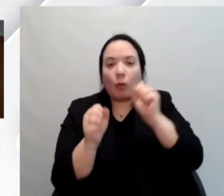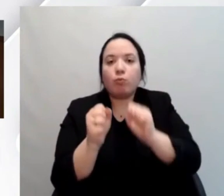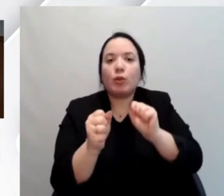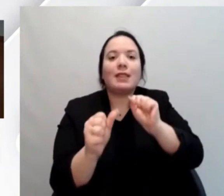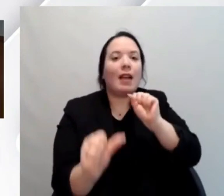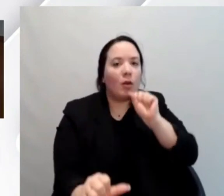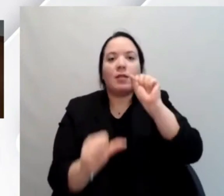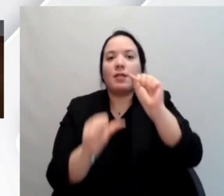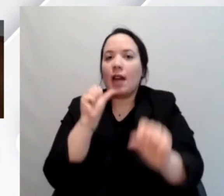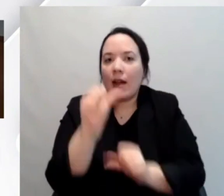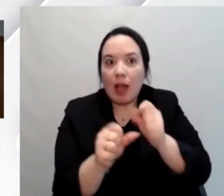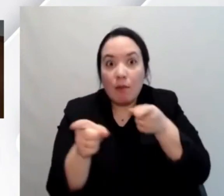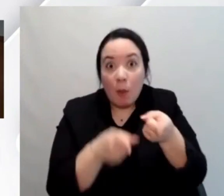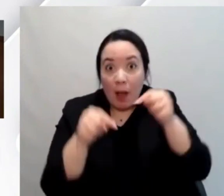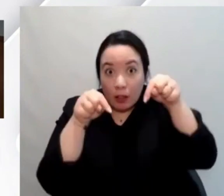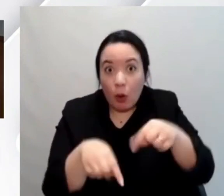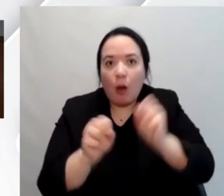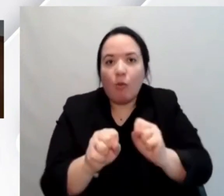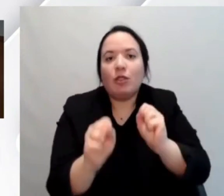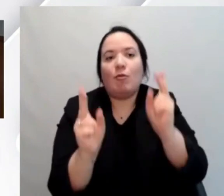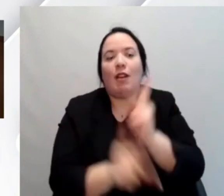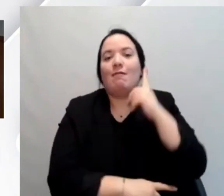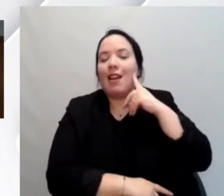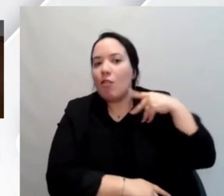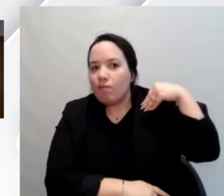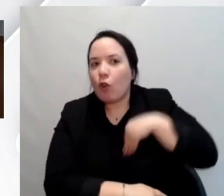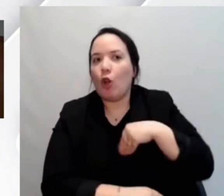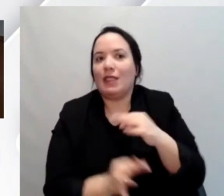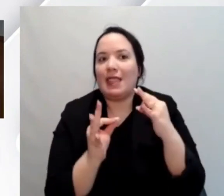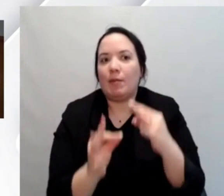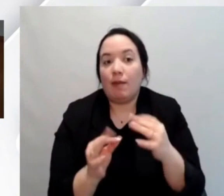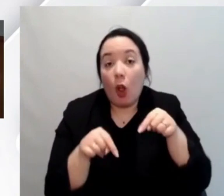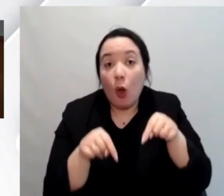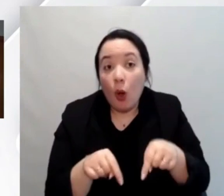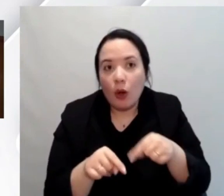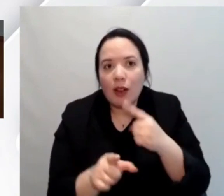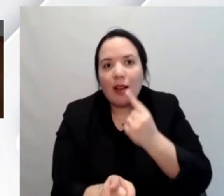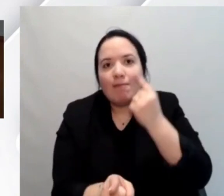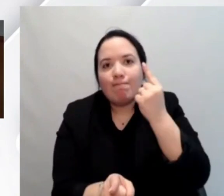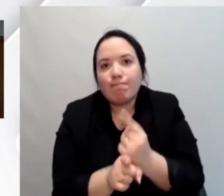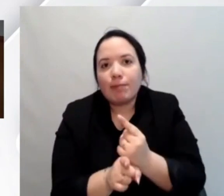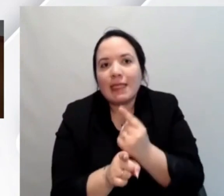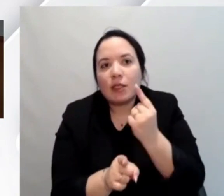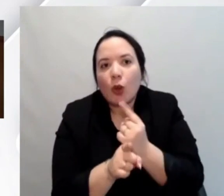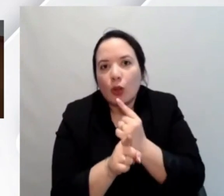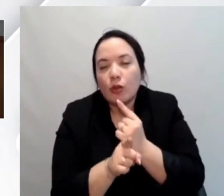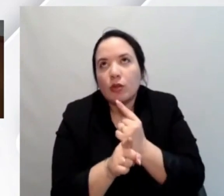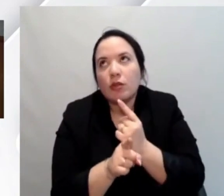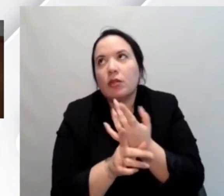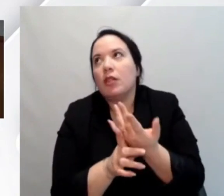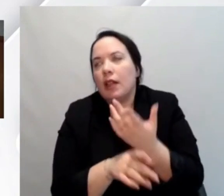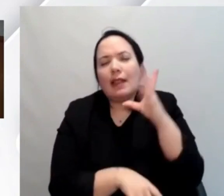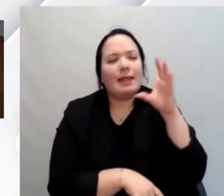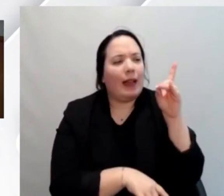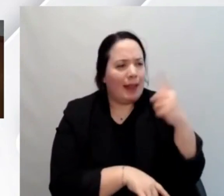di prendere contezza veramente che adesso cioè non dico la necessità si fa così come ha detto pure Daniele